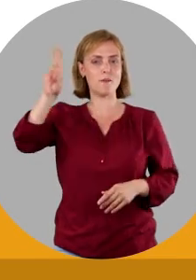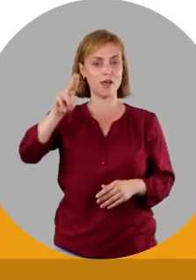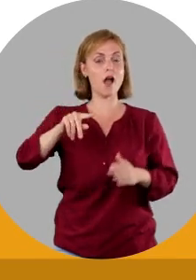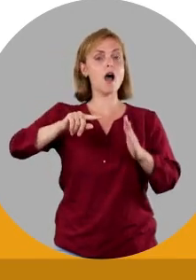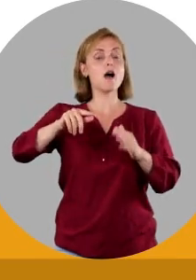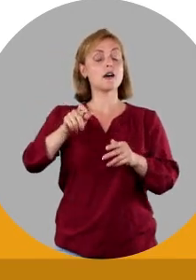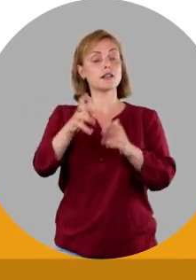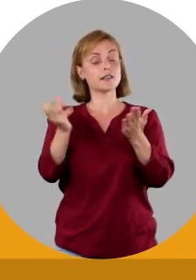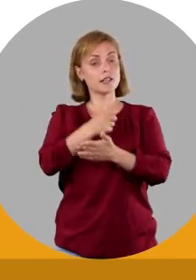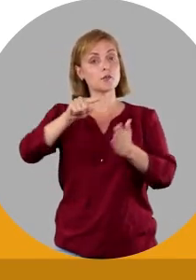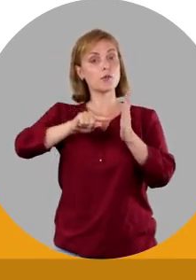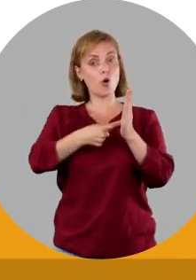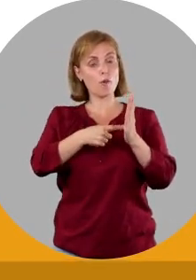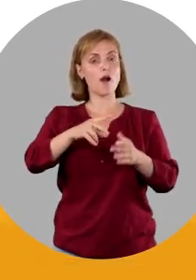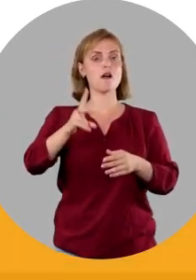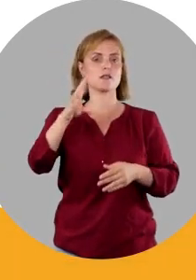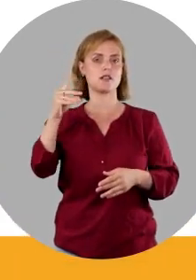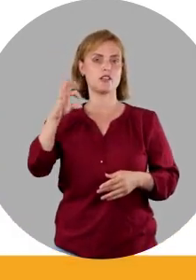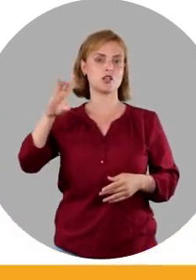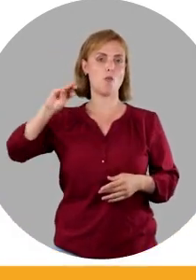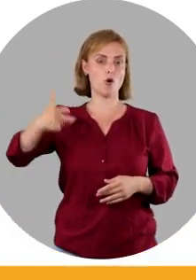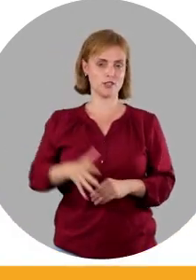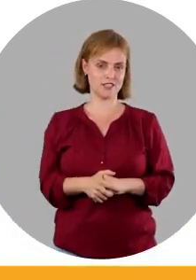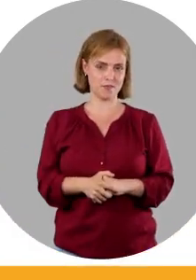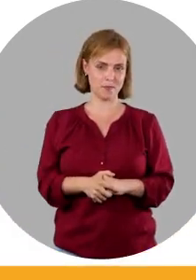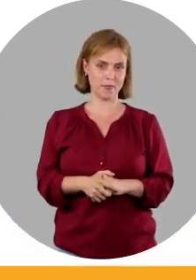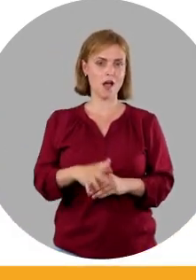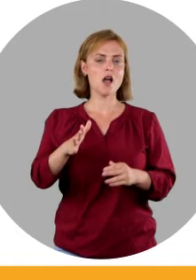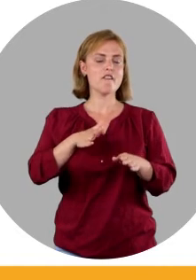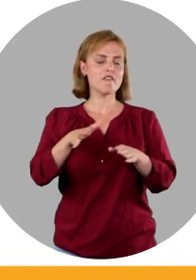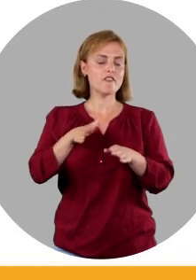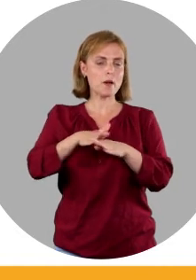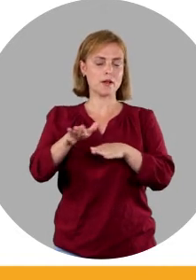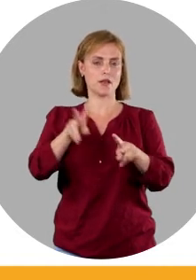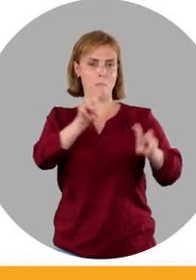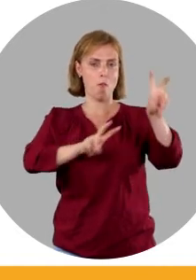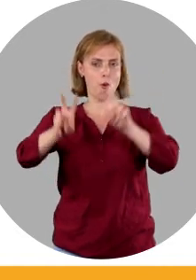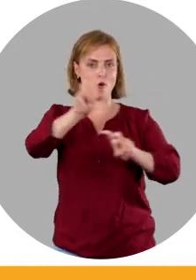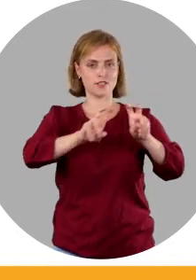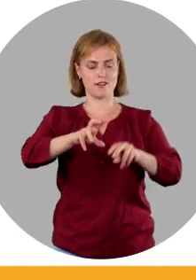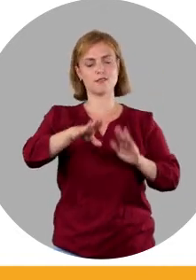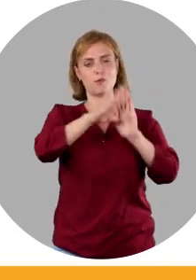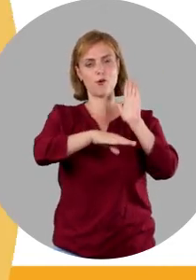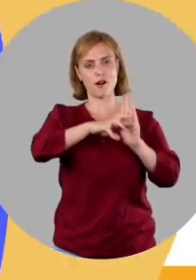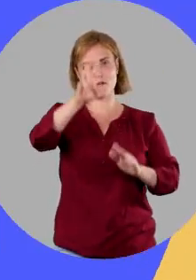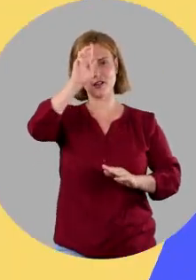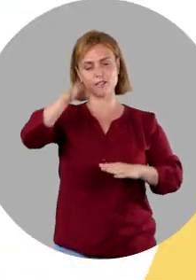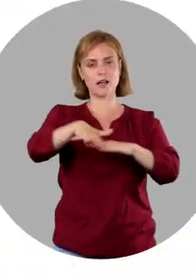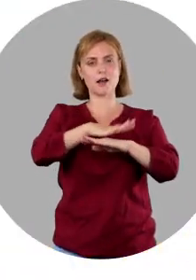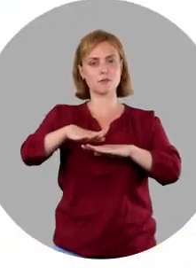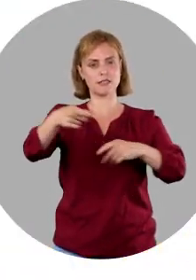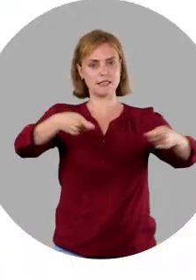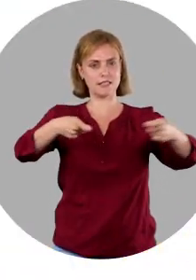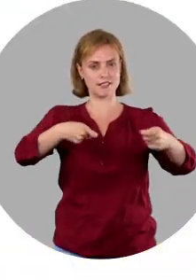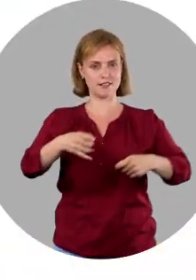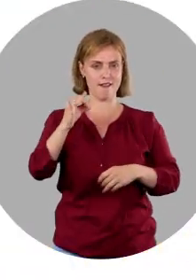«Недвижимость», выберите электронный кадастр и выполните поиск в Государственном реестре административно-территориальных единиц и